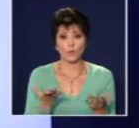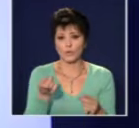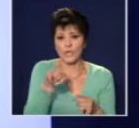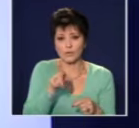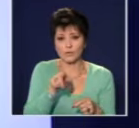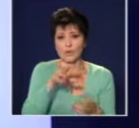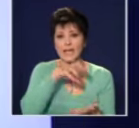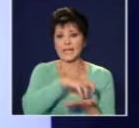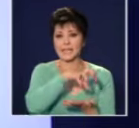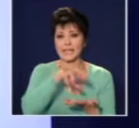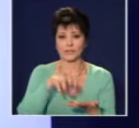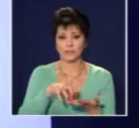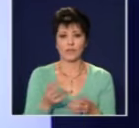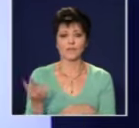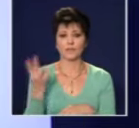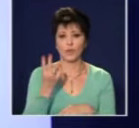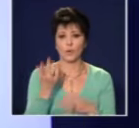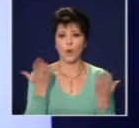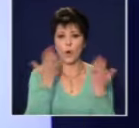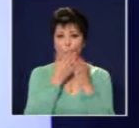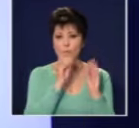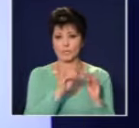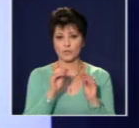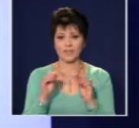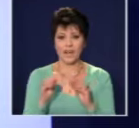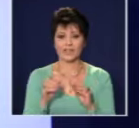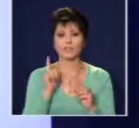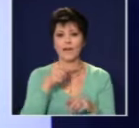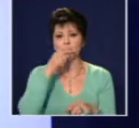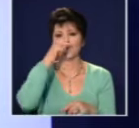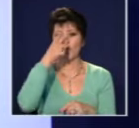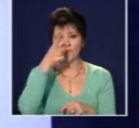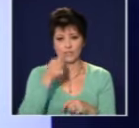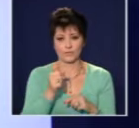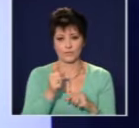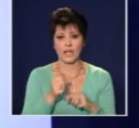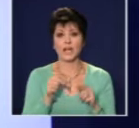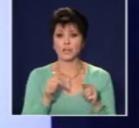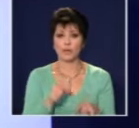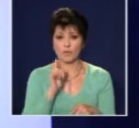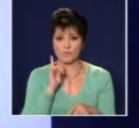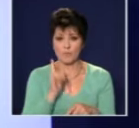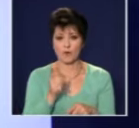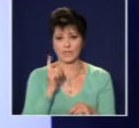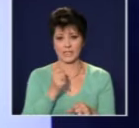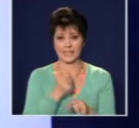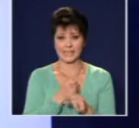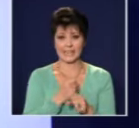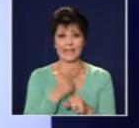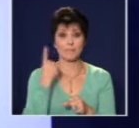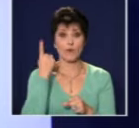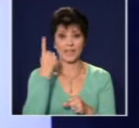Второ Образование Образованието наистина е много важно Но то може да стане само по един начин